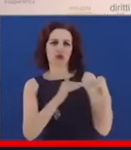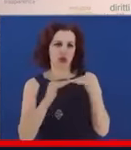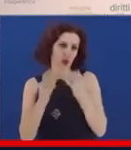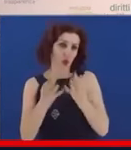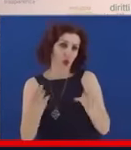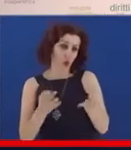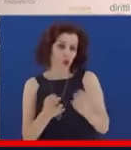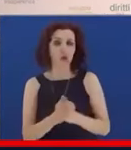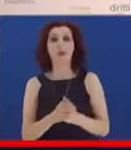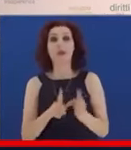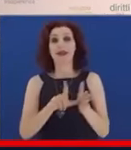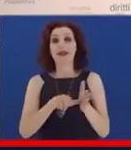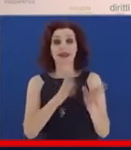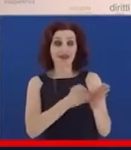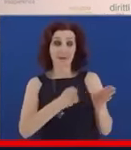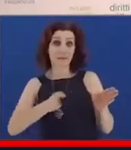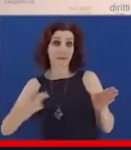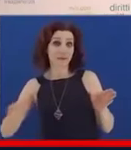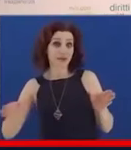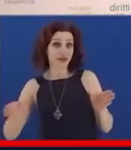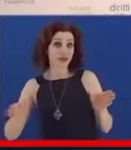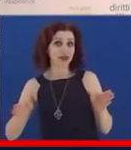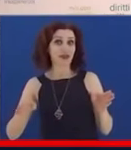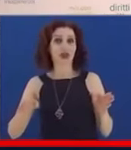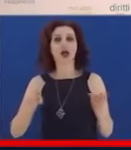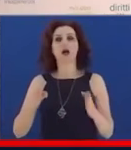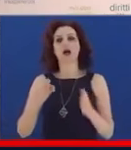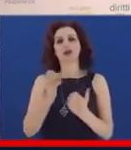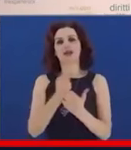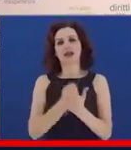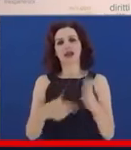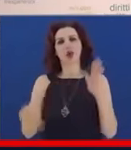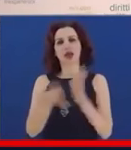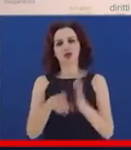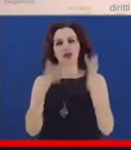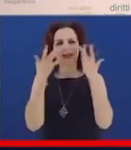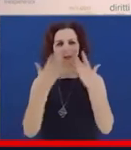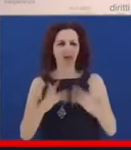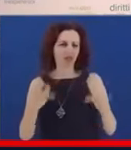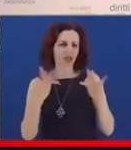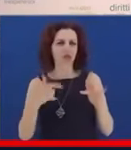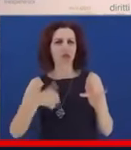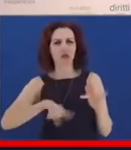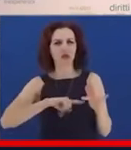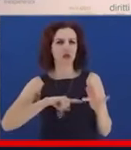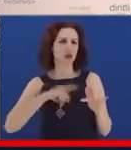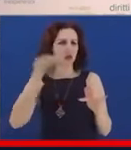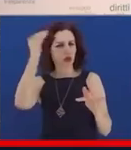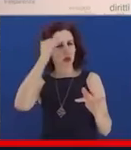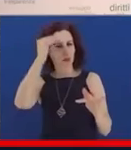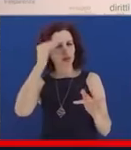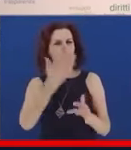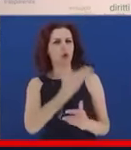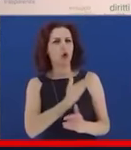tempistica, considerato il modello previsto dal decreto legge semplificazioni, contiamo di avere in sella i commissari